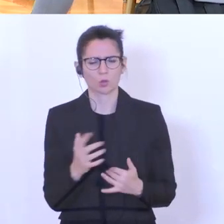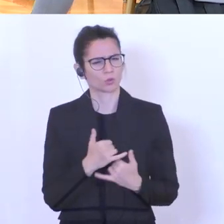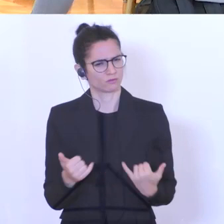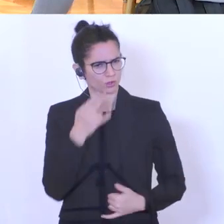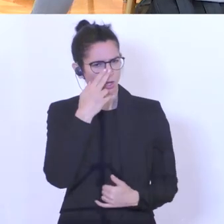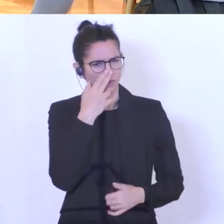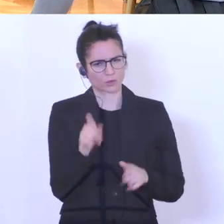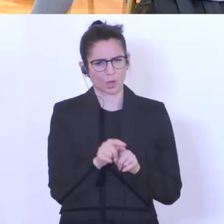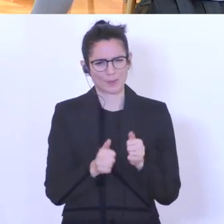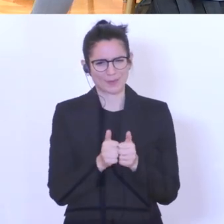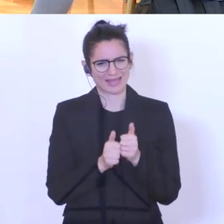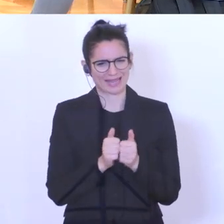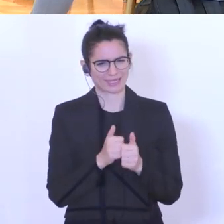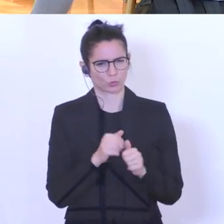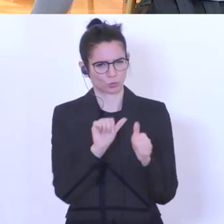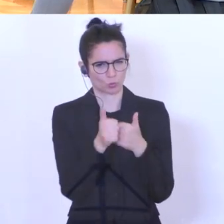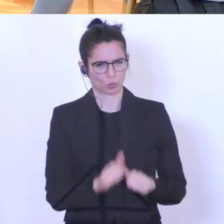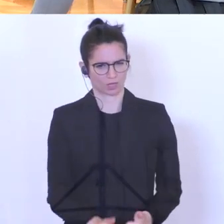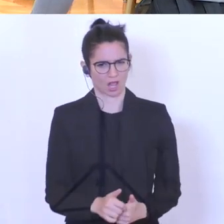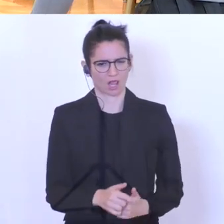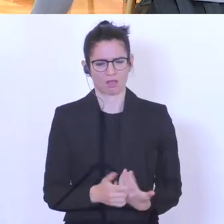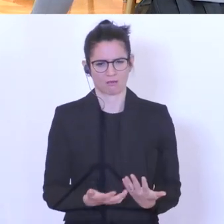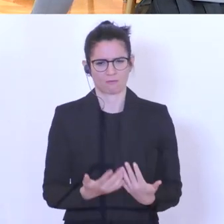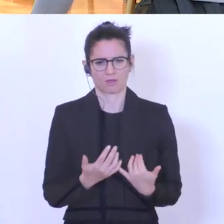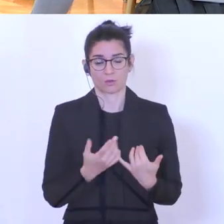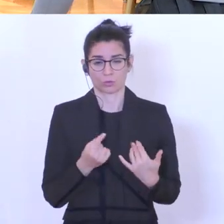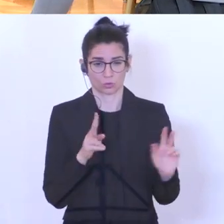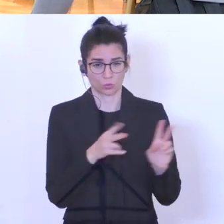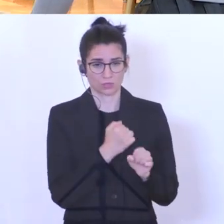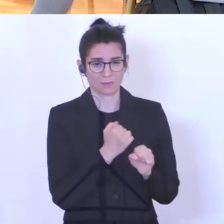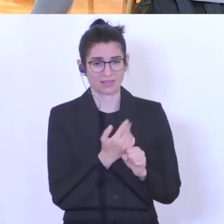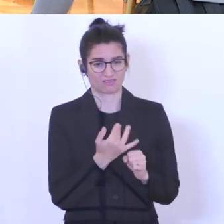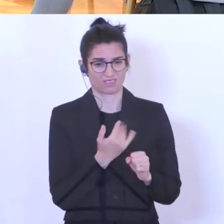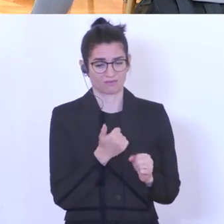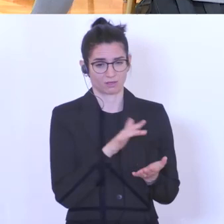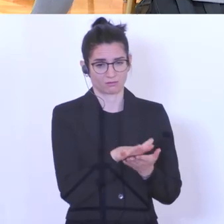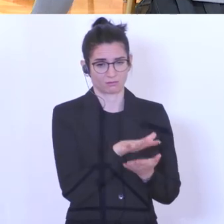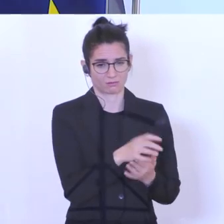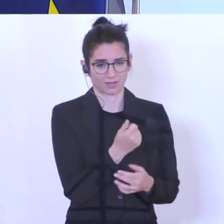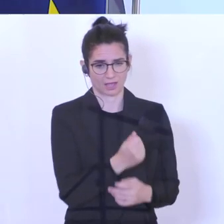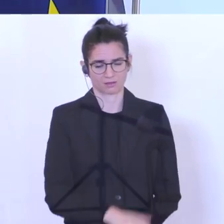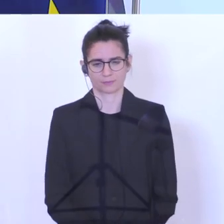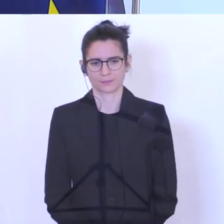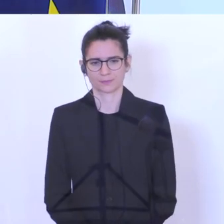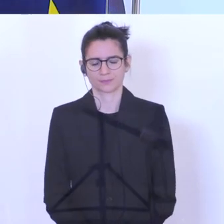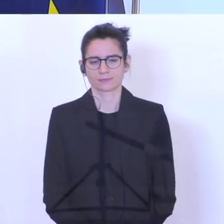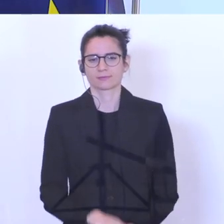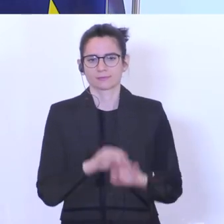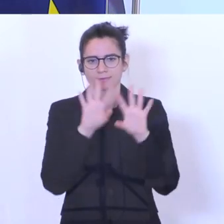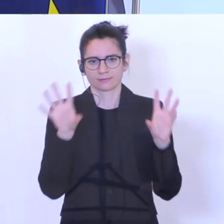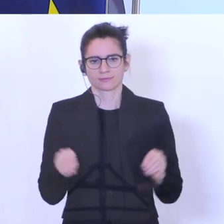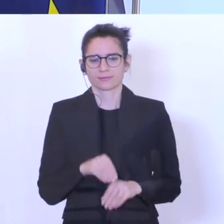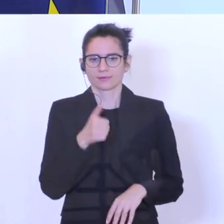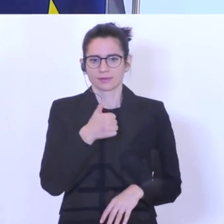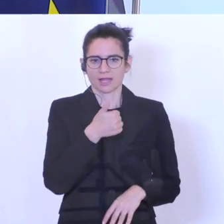und wie hoch ist der aktuelle Aufwand bis dato gewesen, der Kurzarbeit? Es sind insgesamt 1